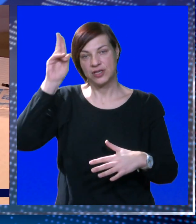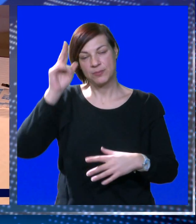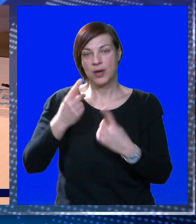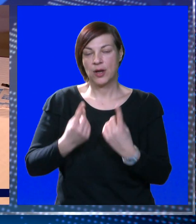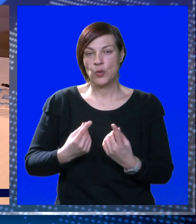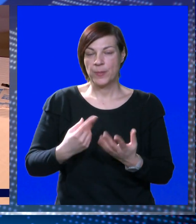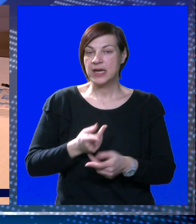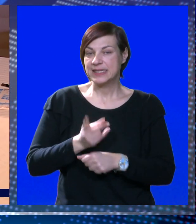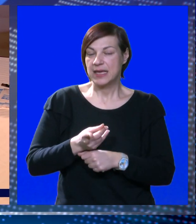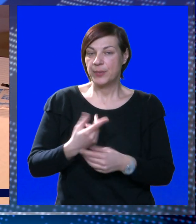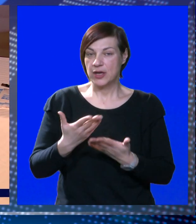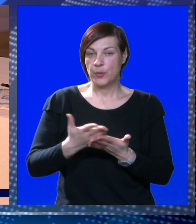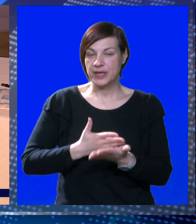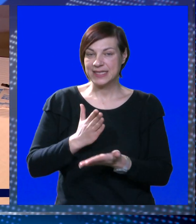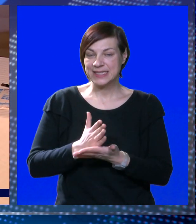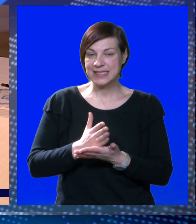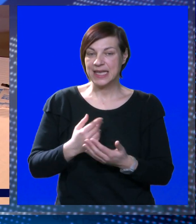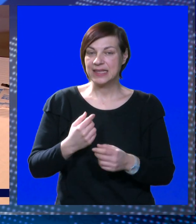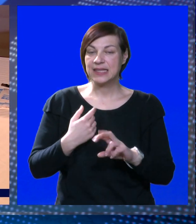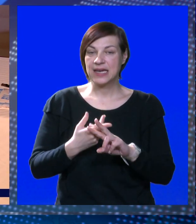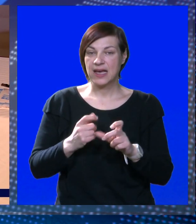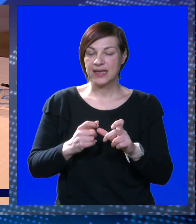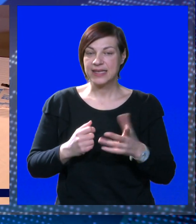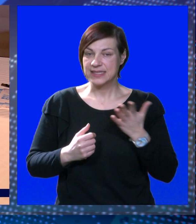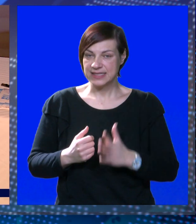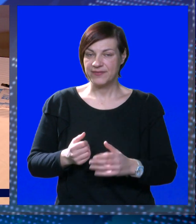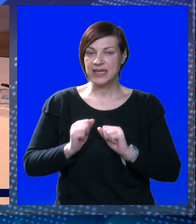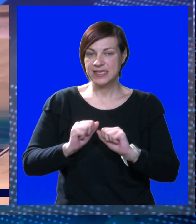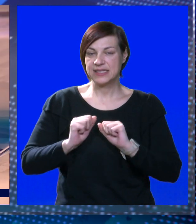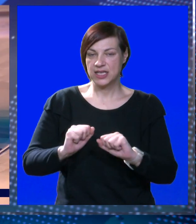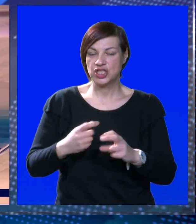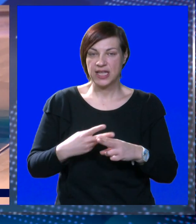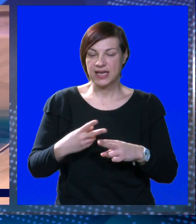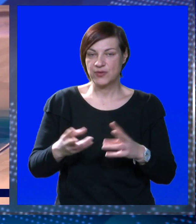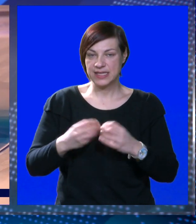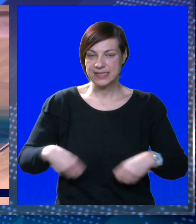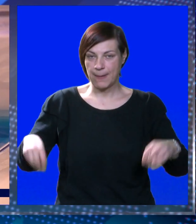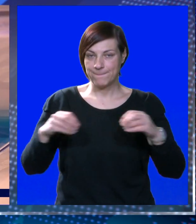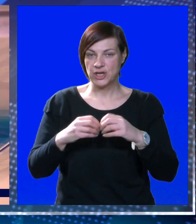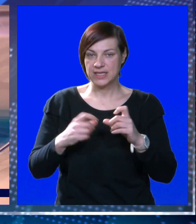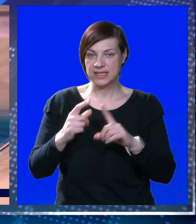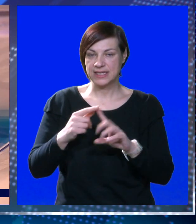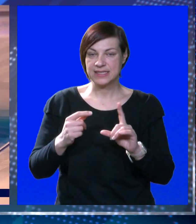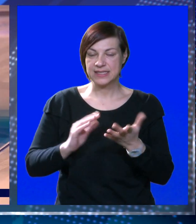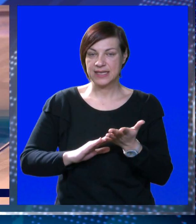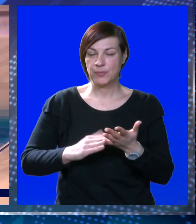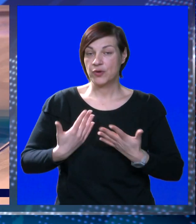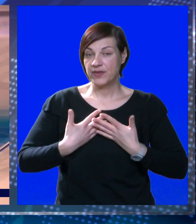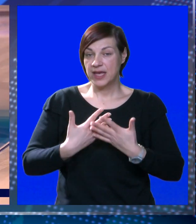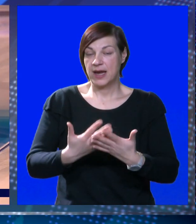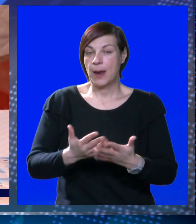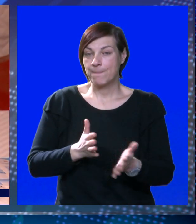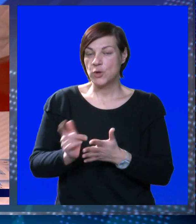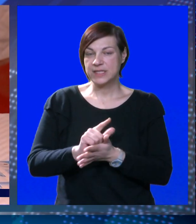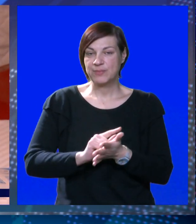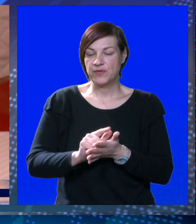moguću uspostavu zapovjednog i operativnog centra operativnih snaga civilne zaštite kao rezultat projekta Stream. Koliki je to vjetar